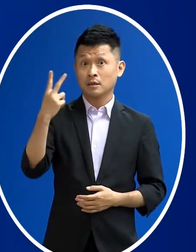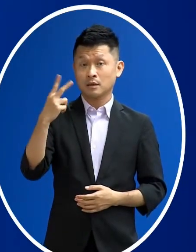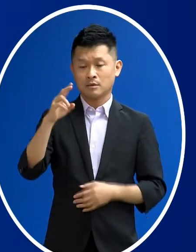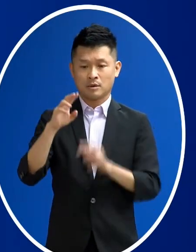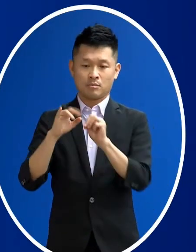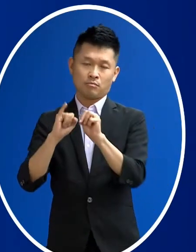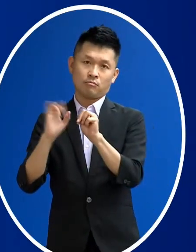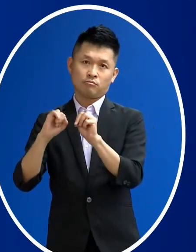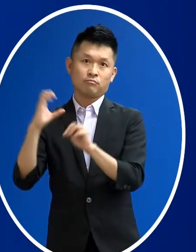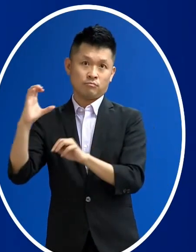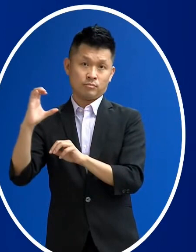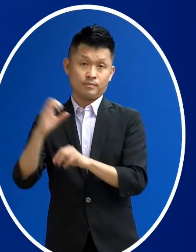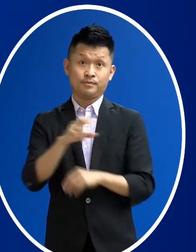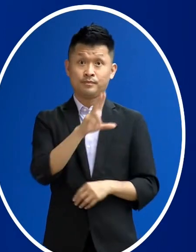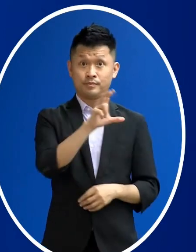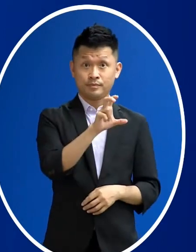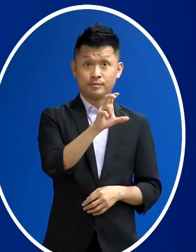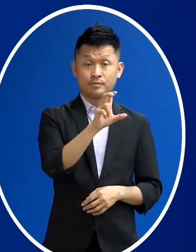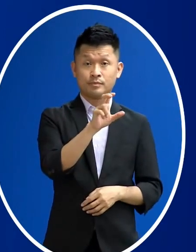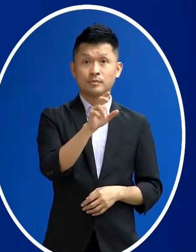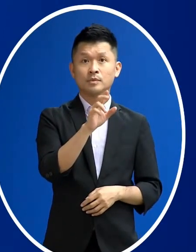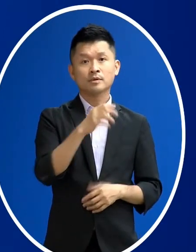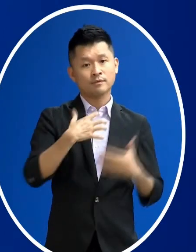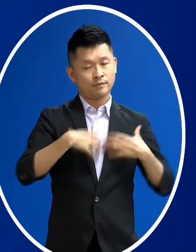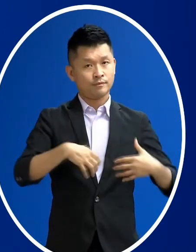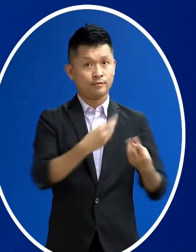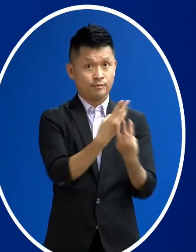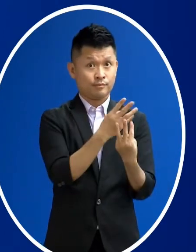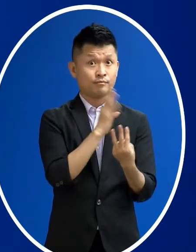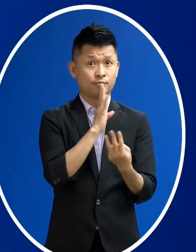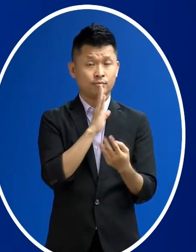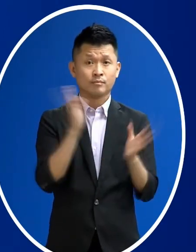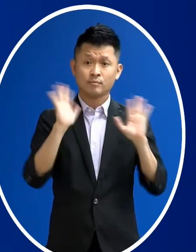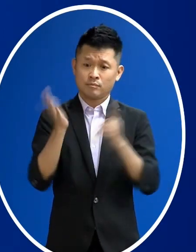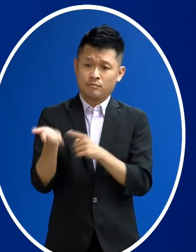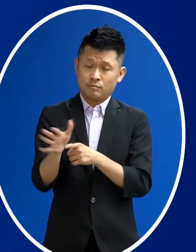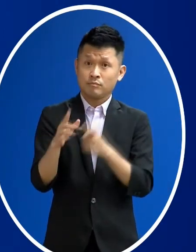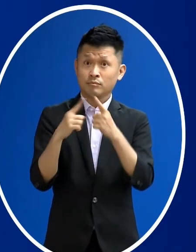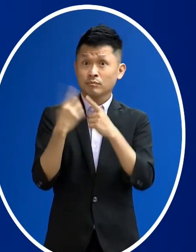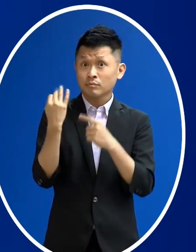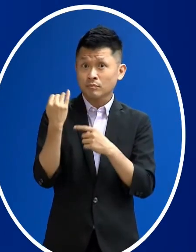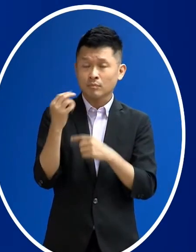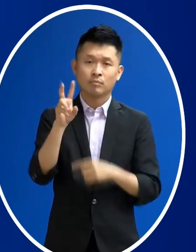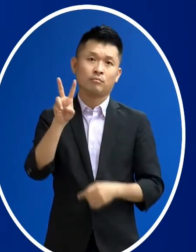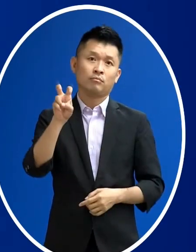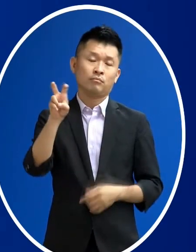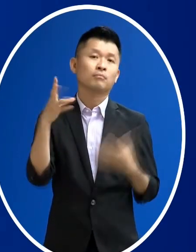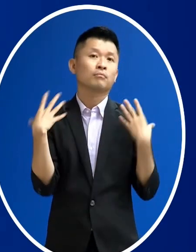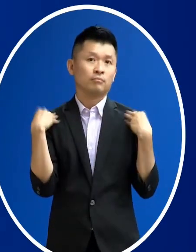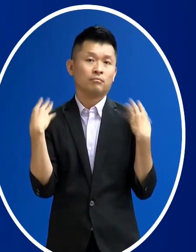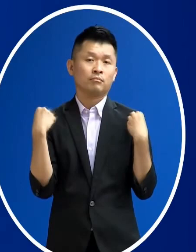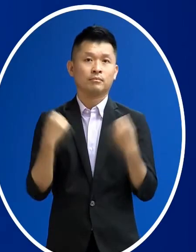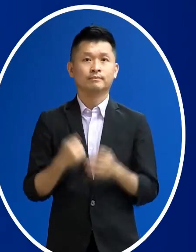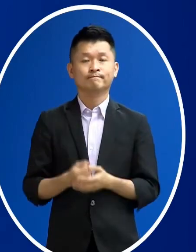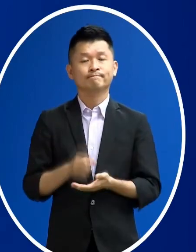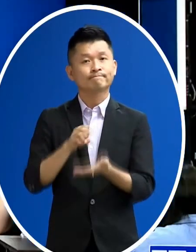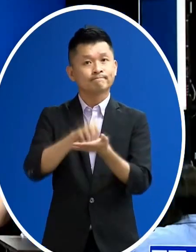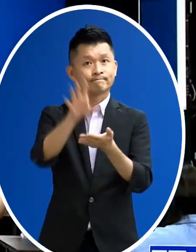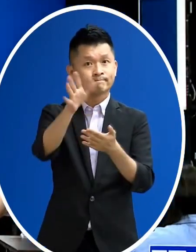iss C 那7位是肺炎那死亡的兒童的人數跟之前一樣 還是維持22位以上報告